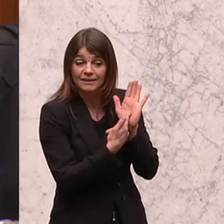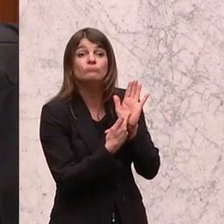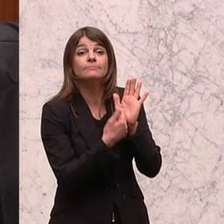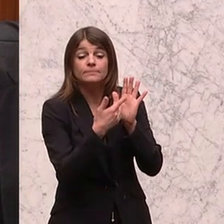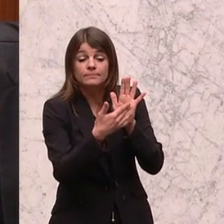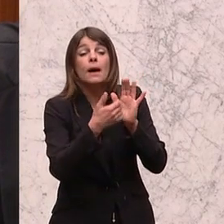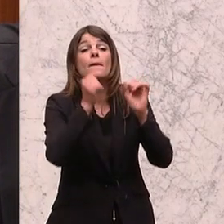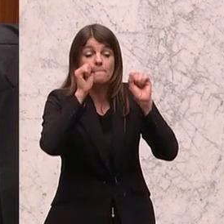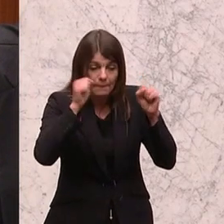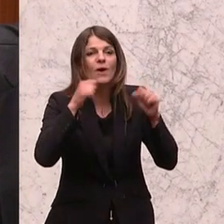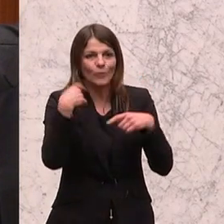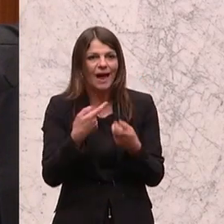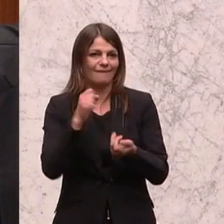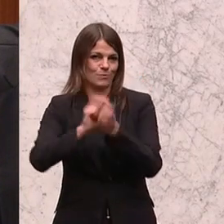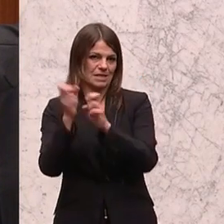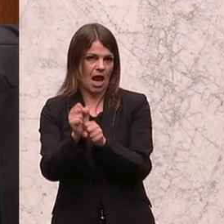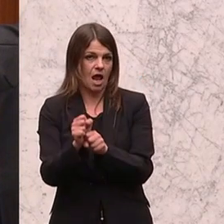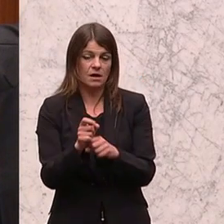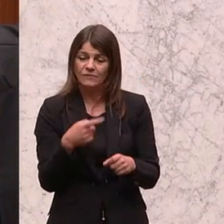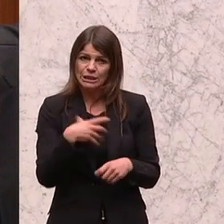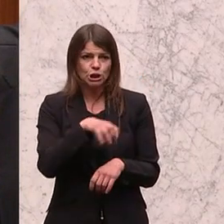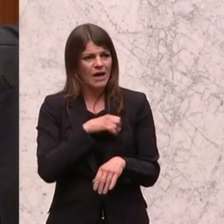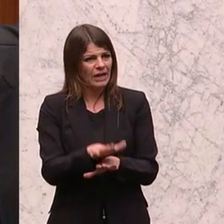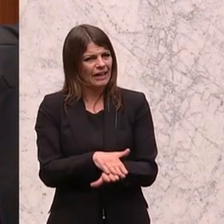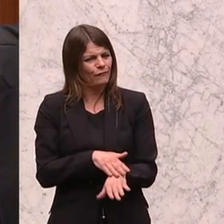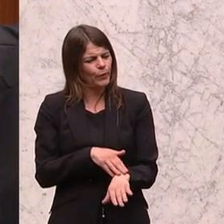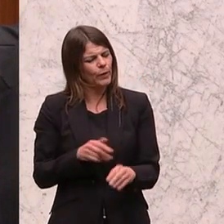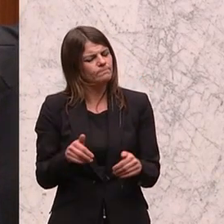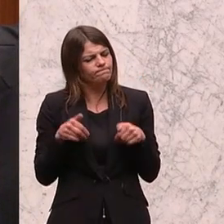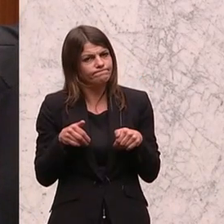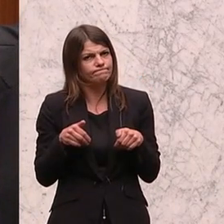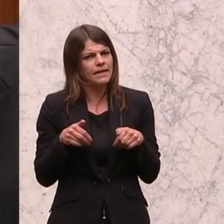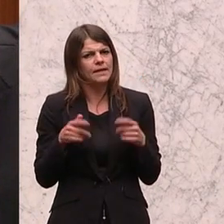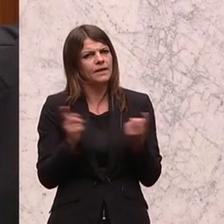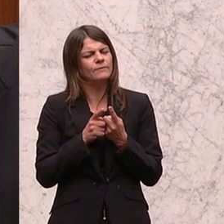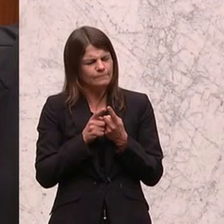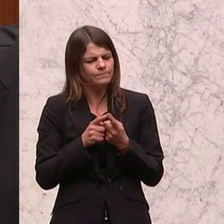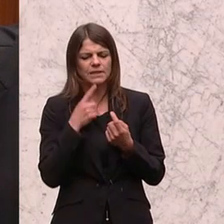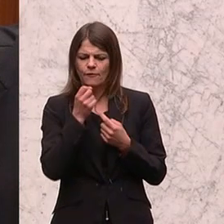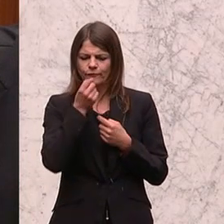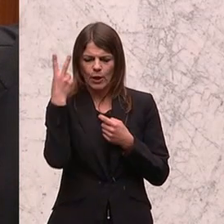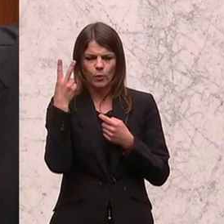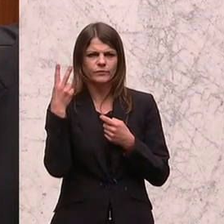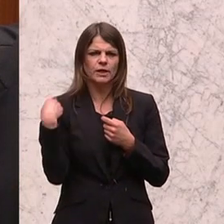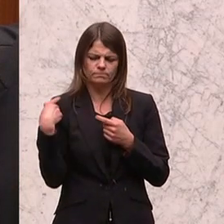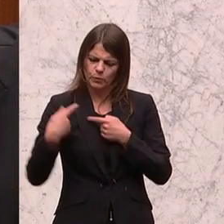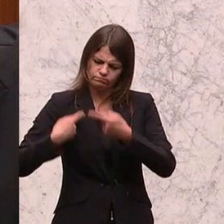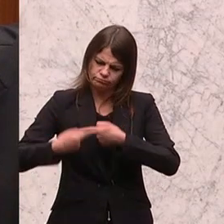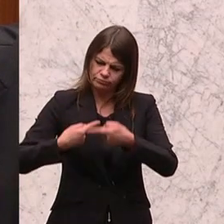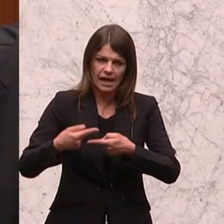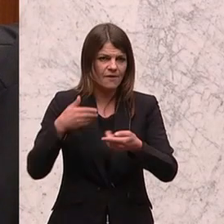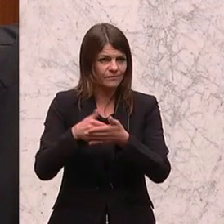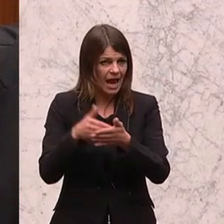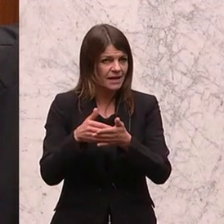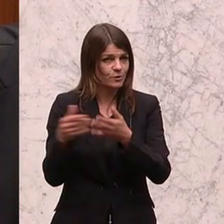umsetzen braucht. Und wenn es uns gelingt, hier wirklich die Emotionen hintanzuhalten und einfach dem Weg der Vernunft zu folgen, dann kann hier